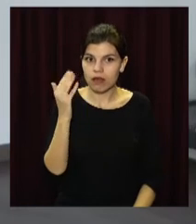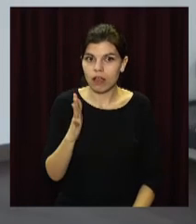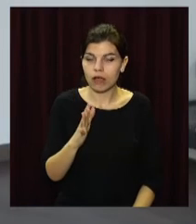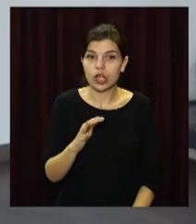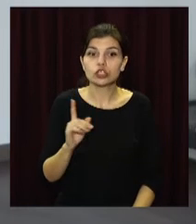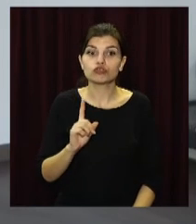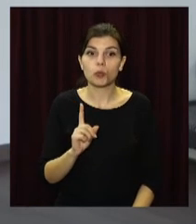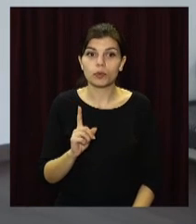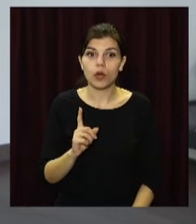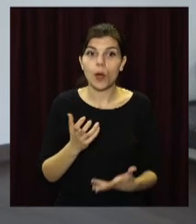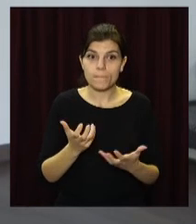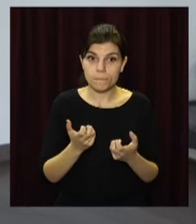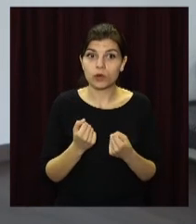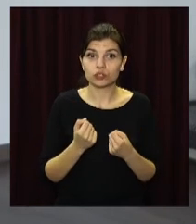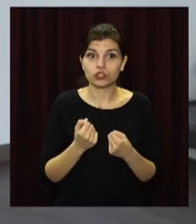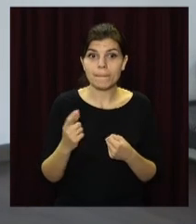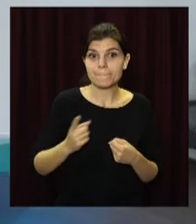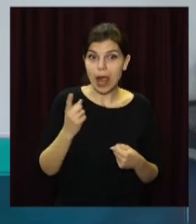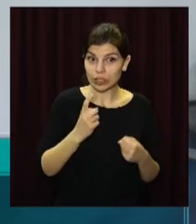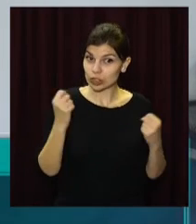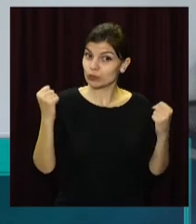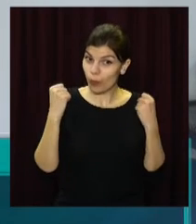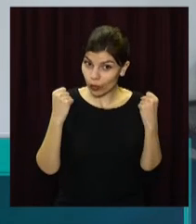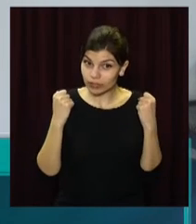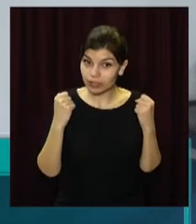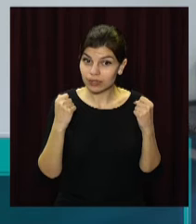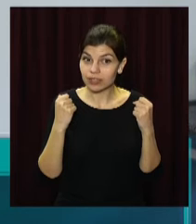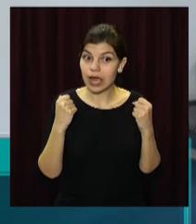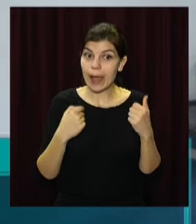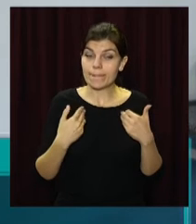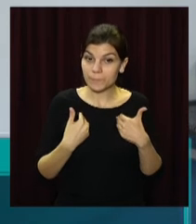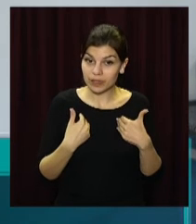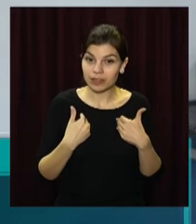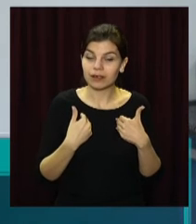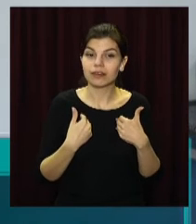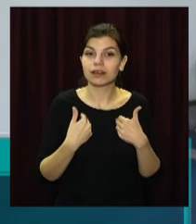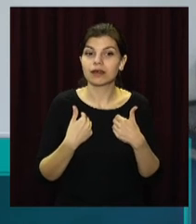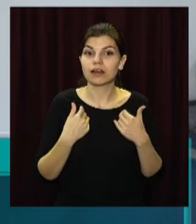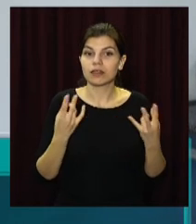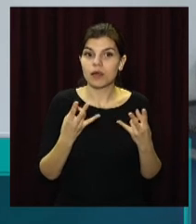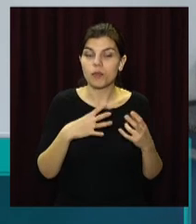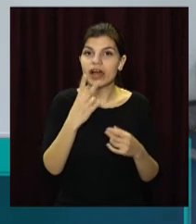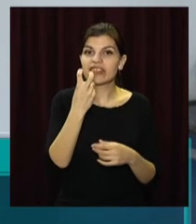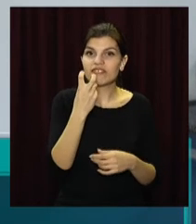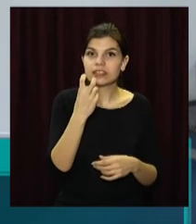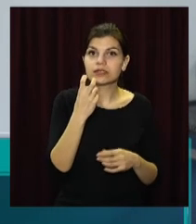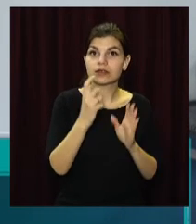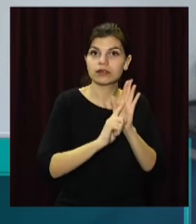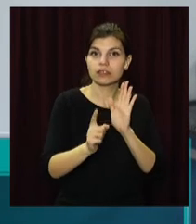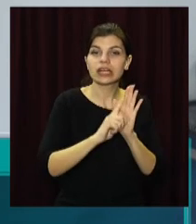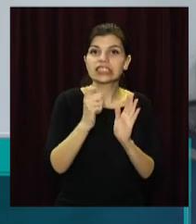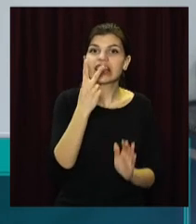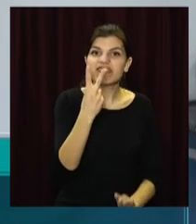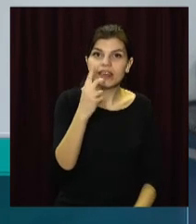Щоб отримати майстера спорту, мені довелося проплати 200 комплексів за 2